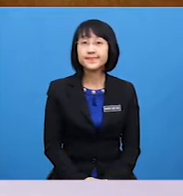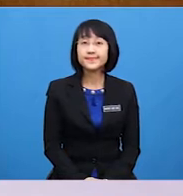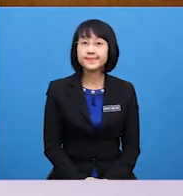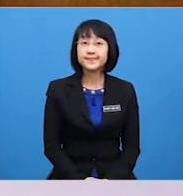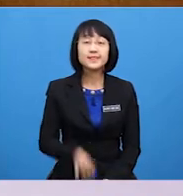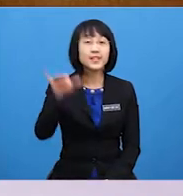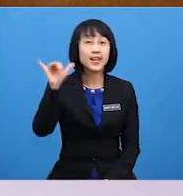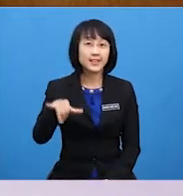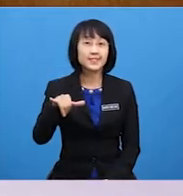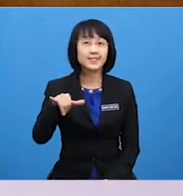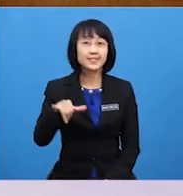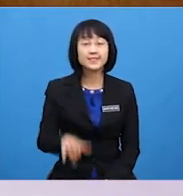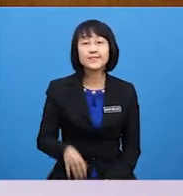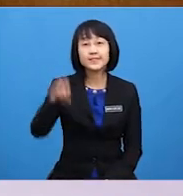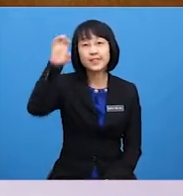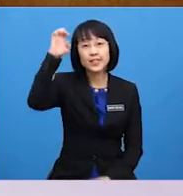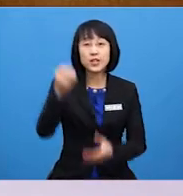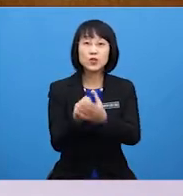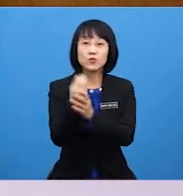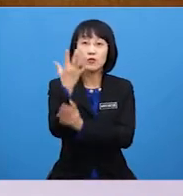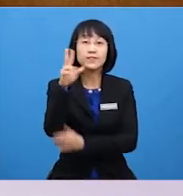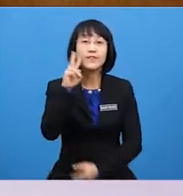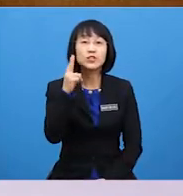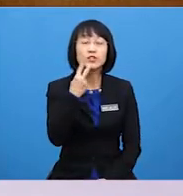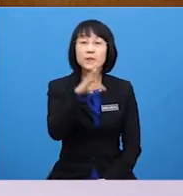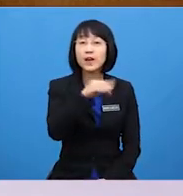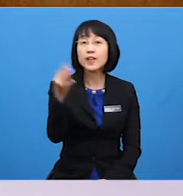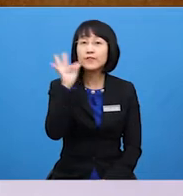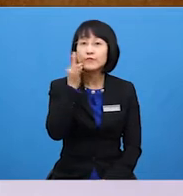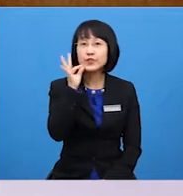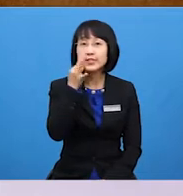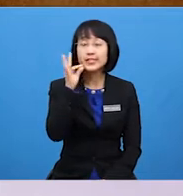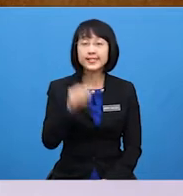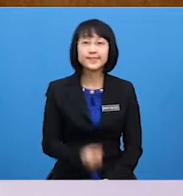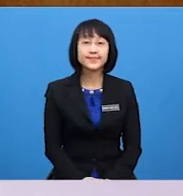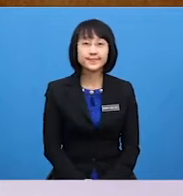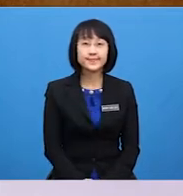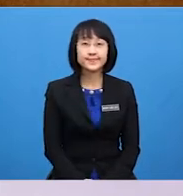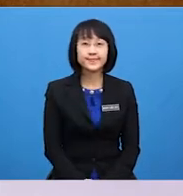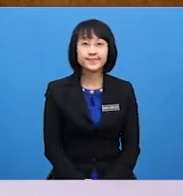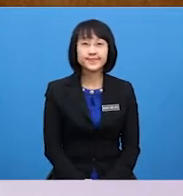Yes He grows Vegetables And fruits